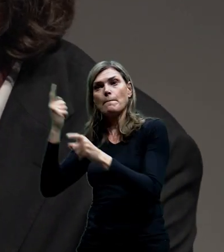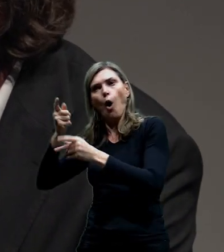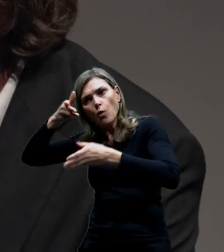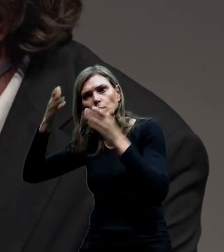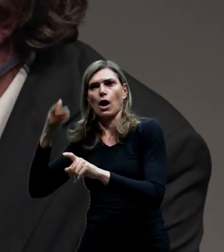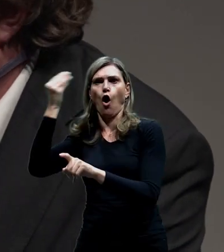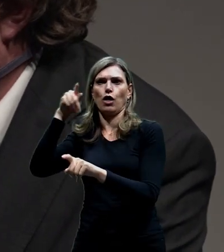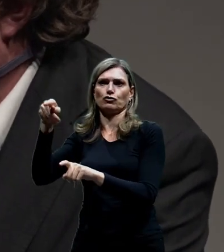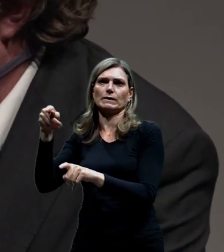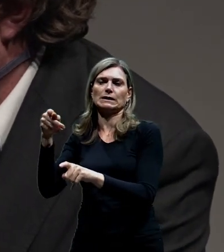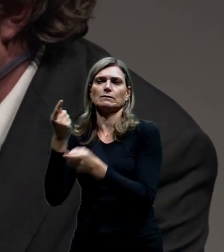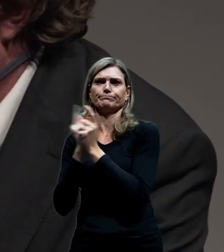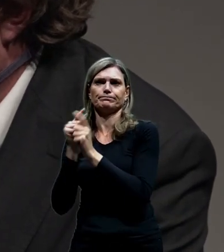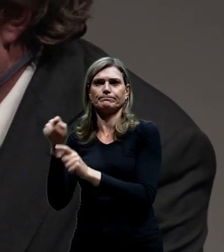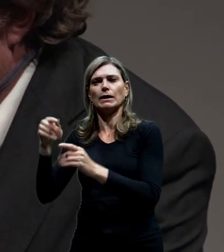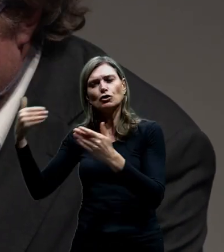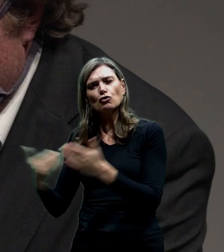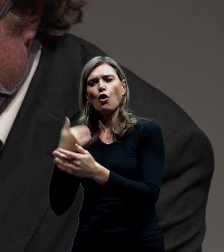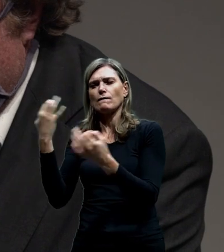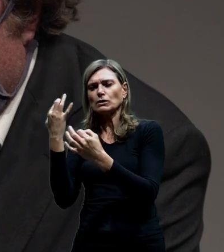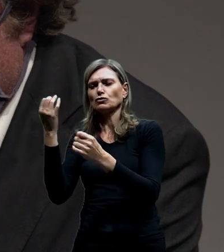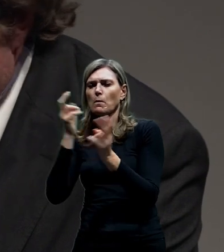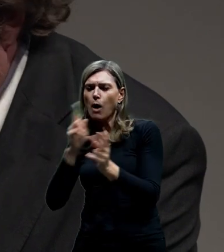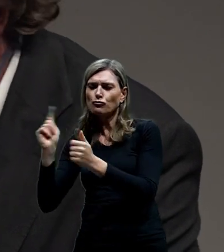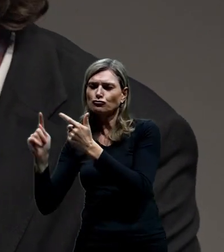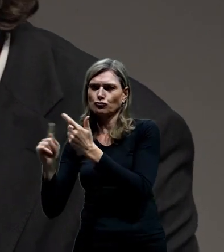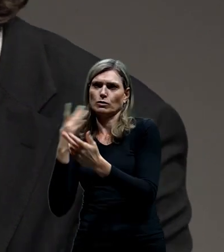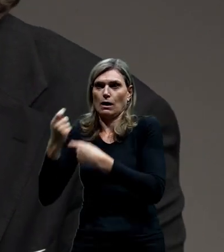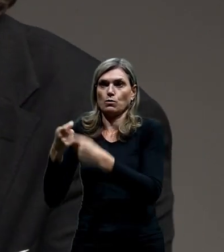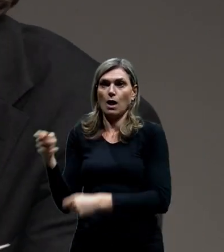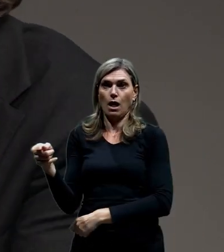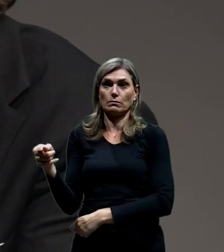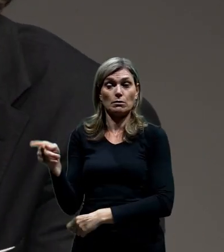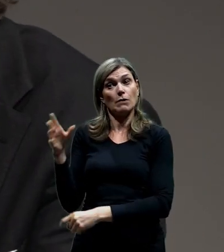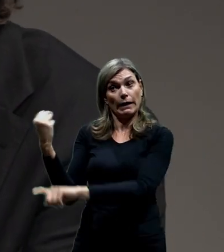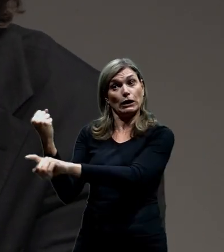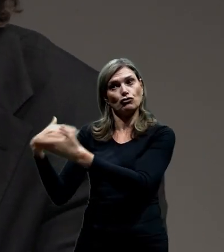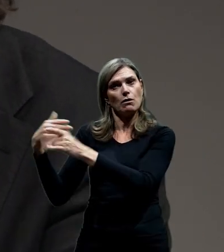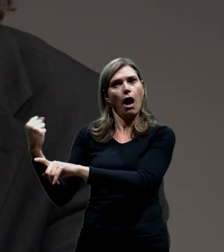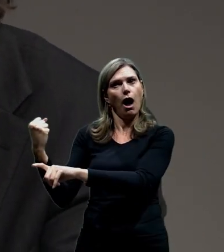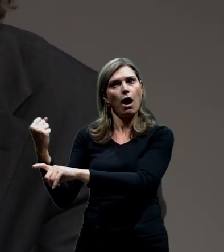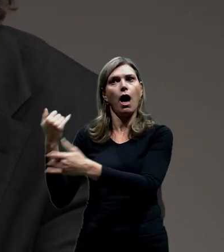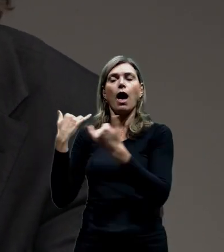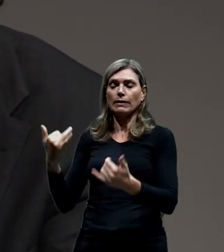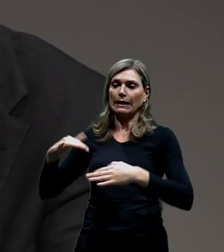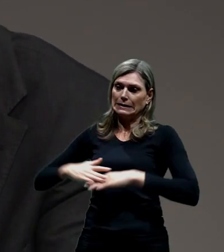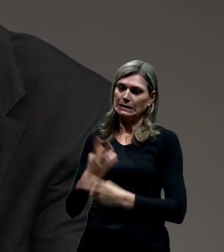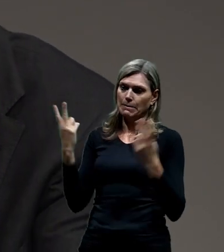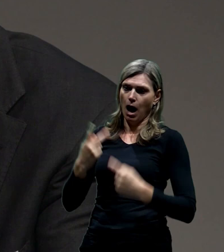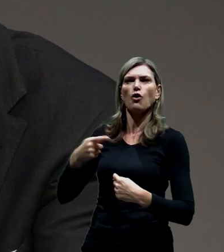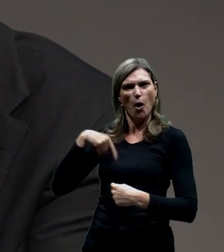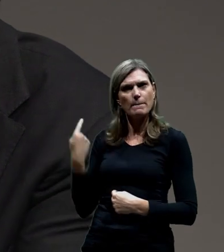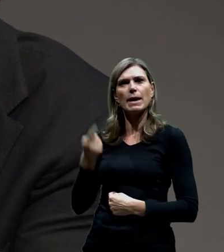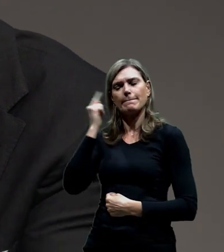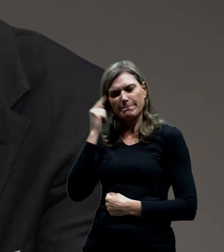ohledů to prošetřit. A beru teď jako trošku hozenou rukavici, jestli třeba v